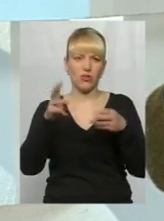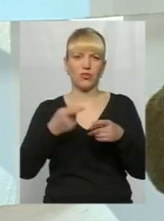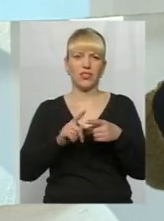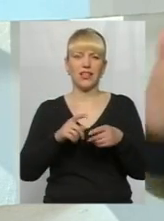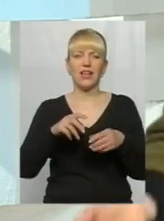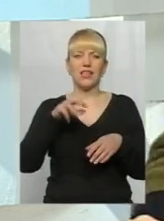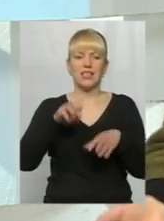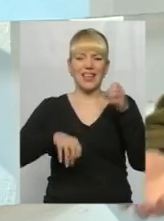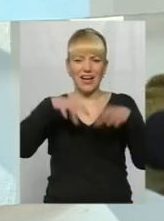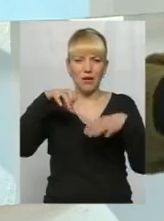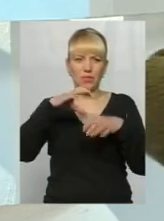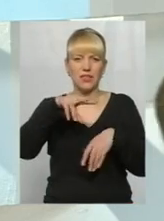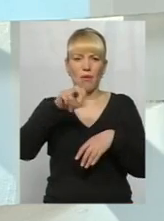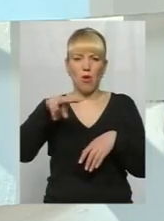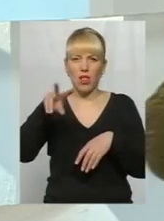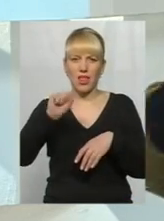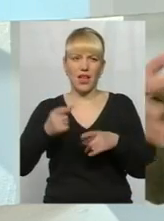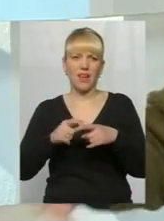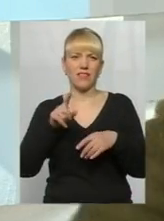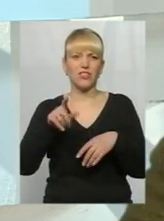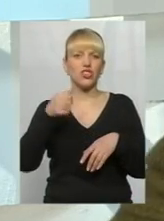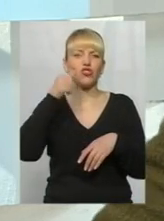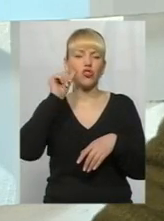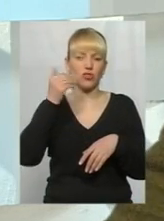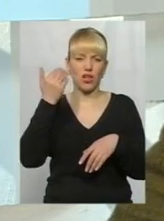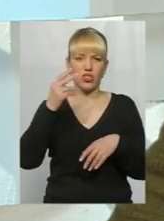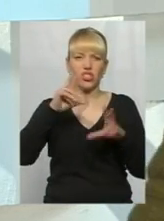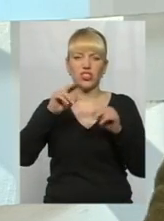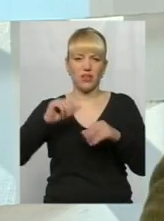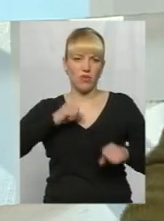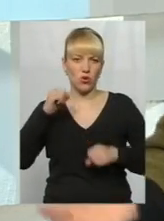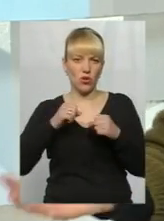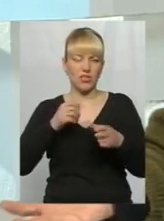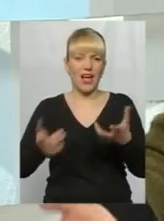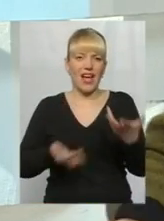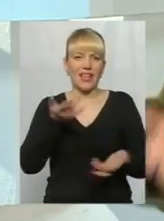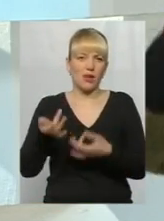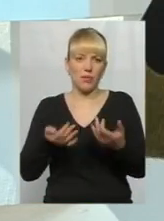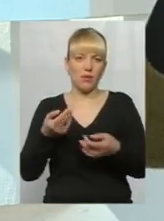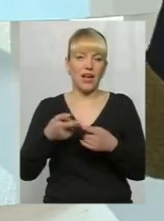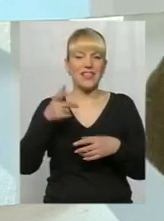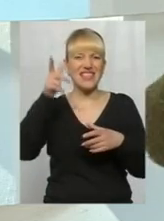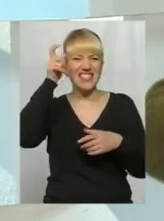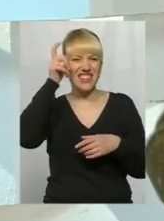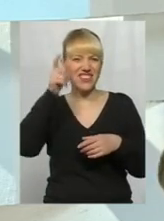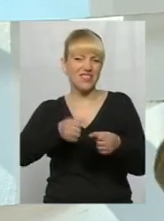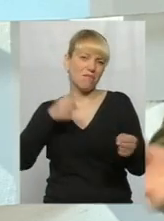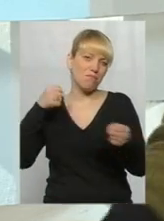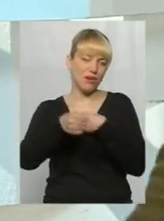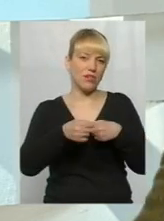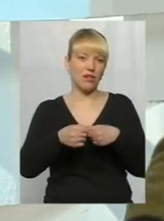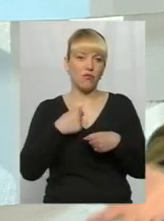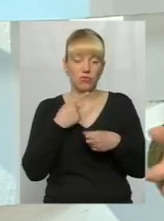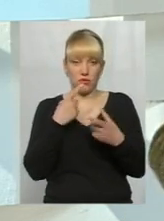Смола кипить, у смолі киплять усі його вчорашні щасливі друзяки. Приходить сатана, значить, там, як зацідив його там в пику, він каже,